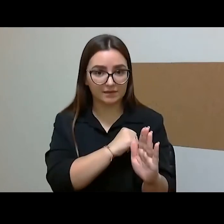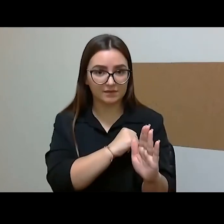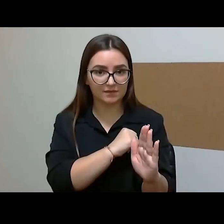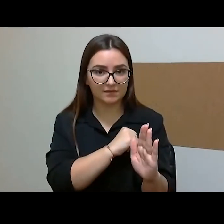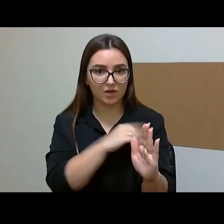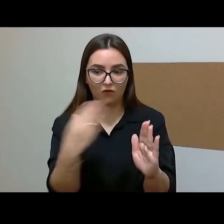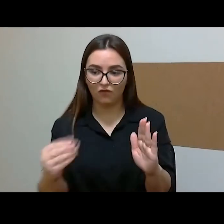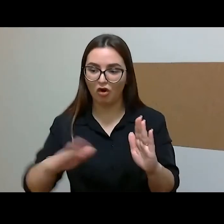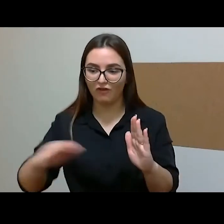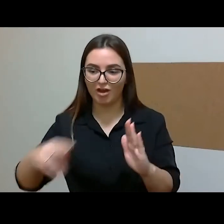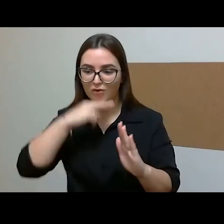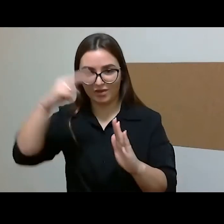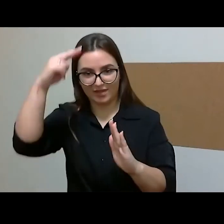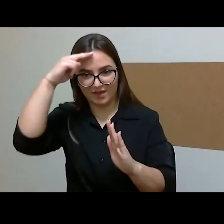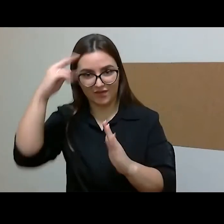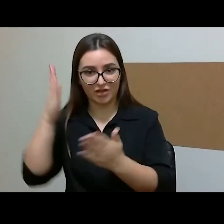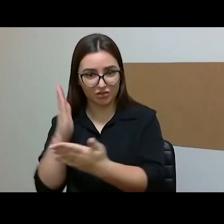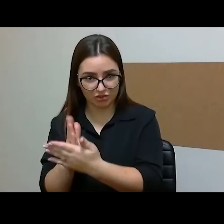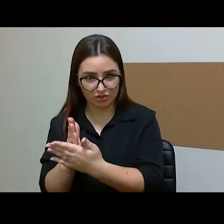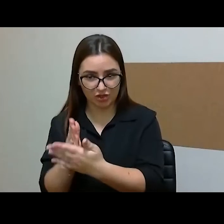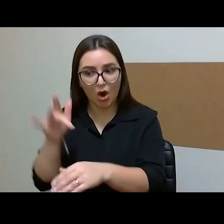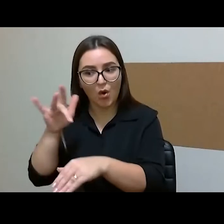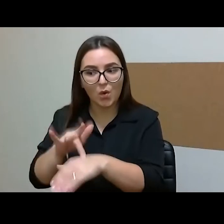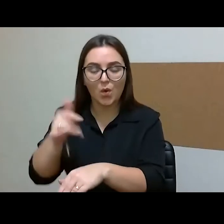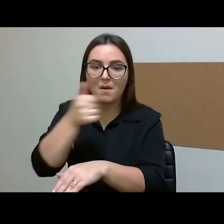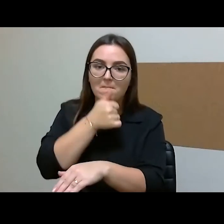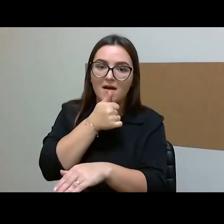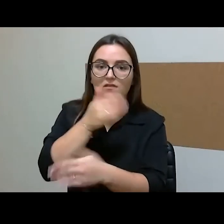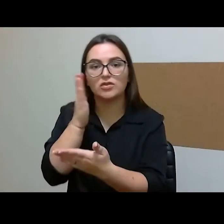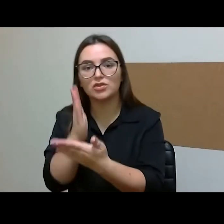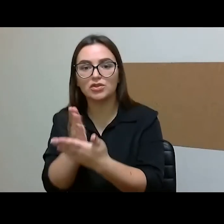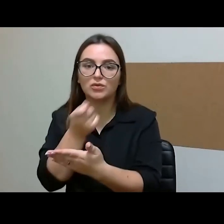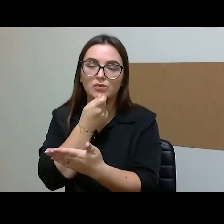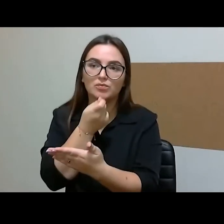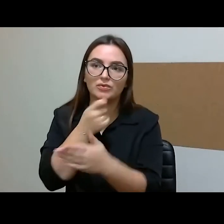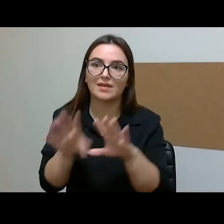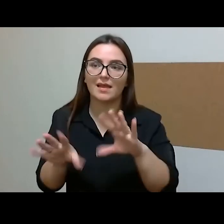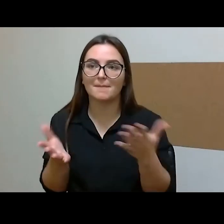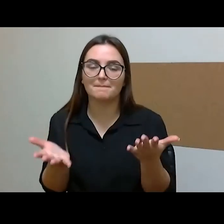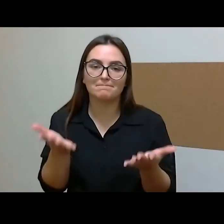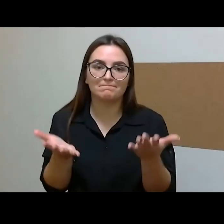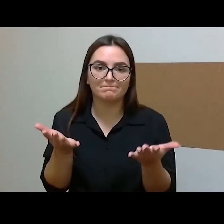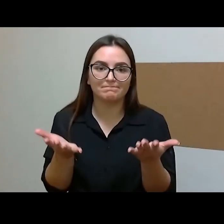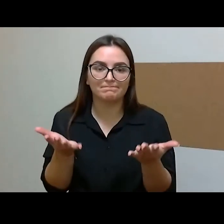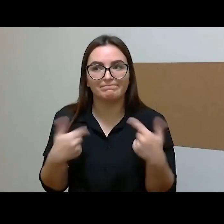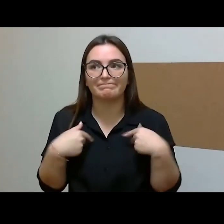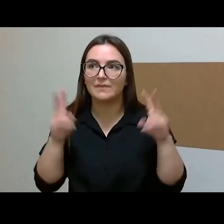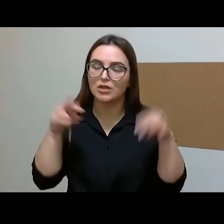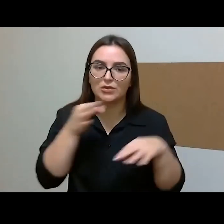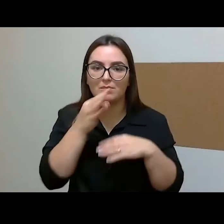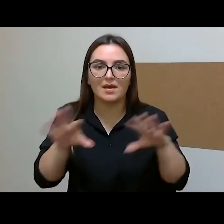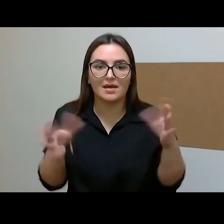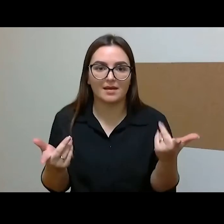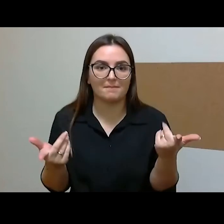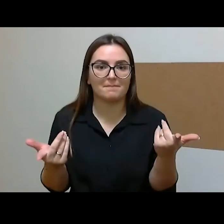vaikų tėvais, kad esat vis dėl to kažkurio vietoje ta tokia, nežinau, nu